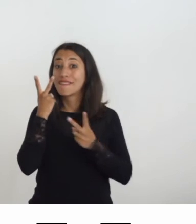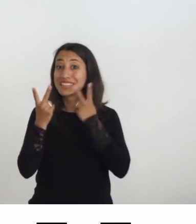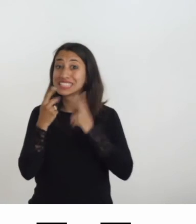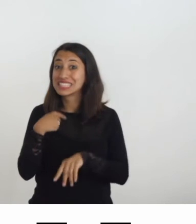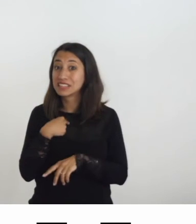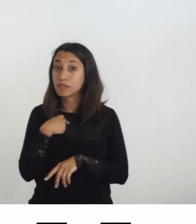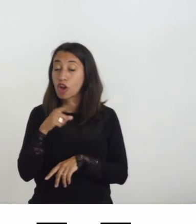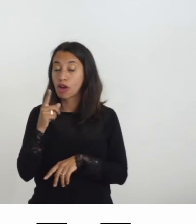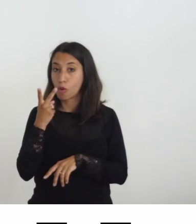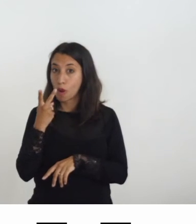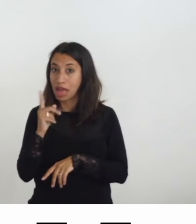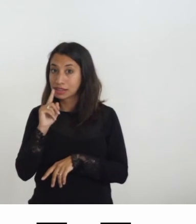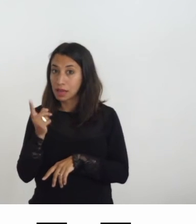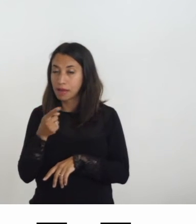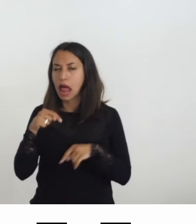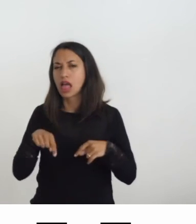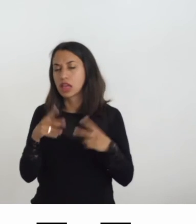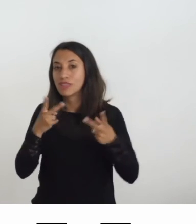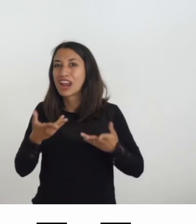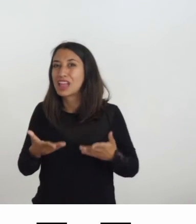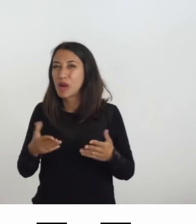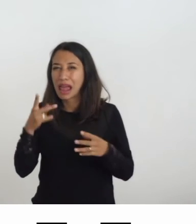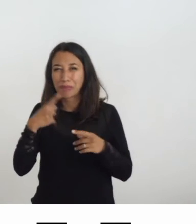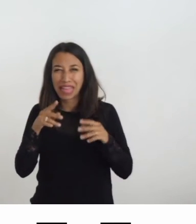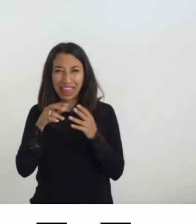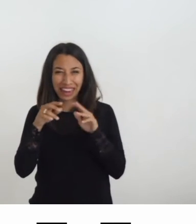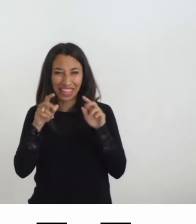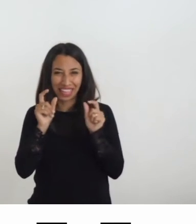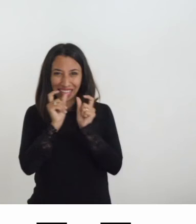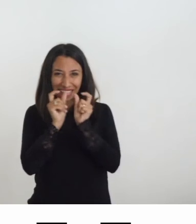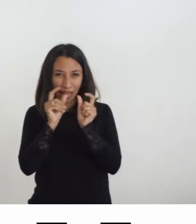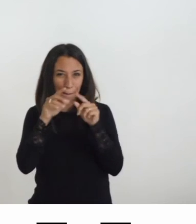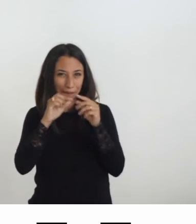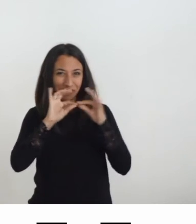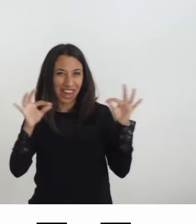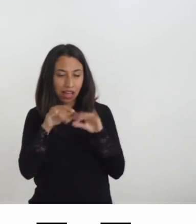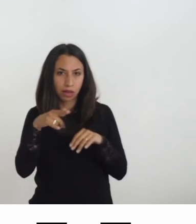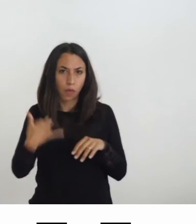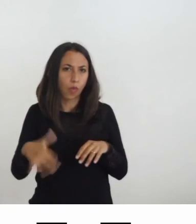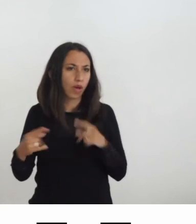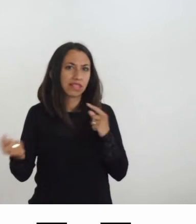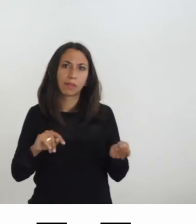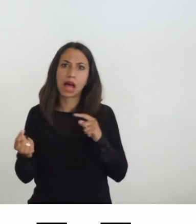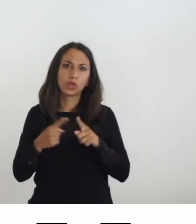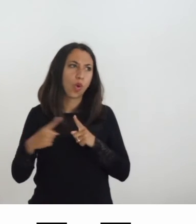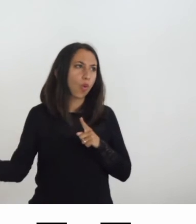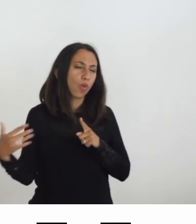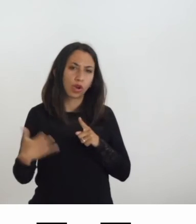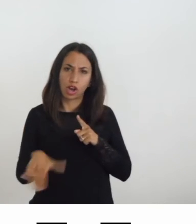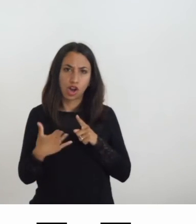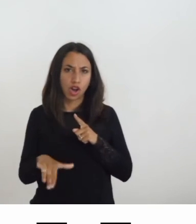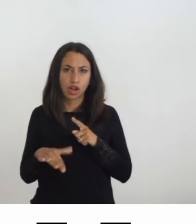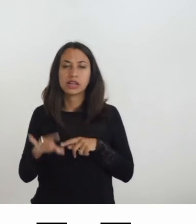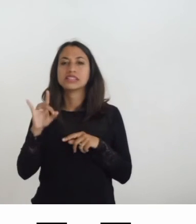su questo c'è un ampio dibattito che aprirebbe una discussione molto lunga però se io ho una